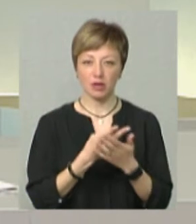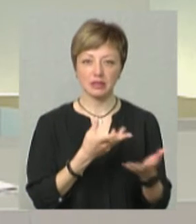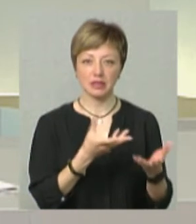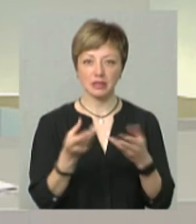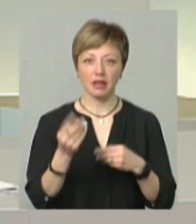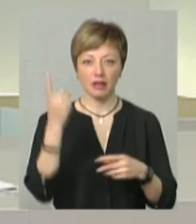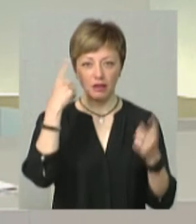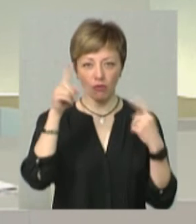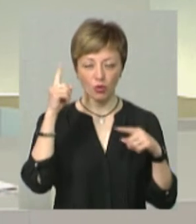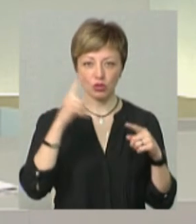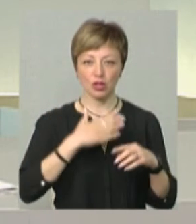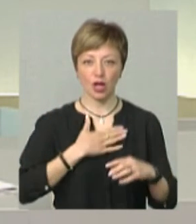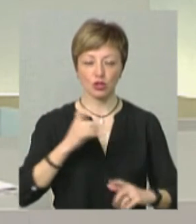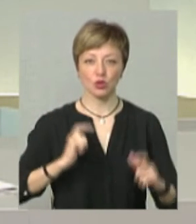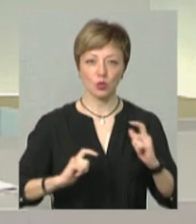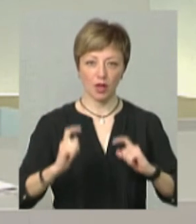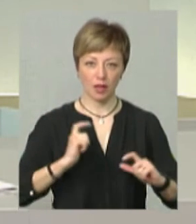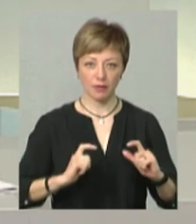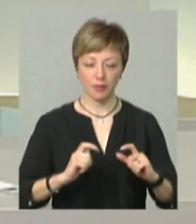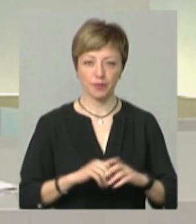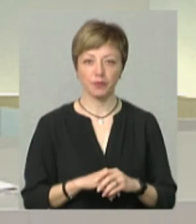і на творчості наших студентів.